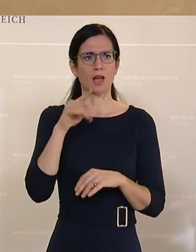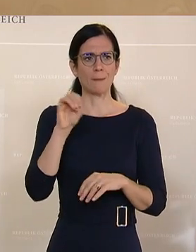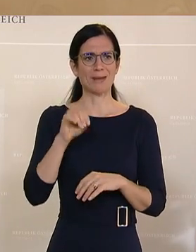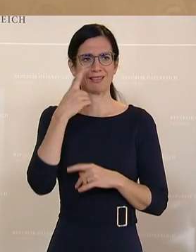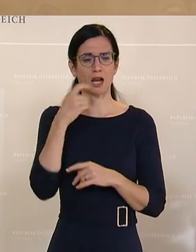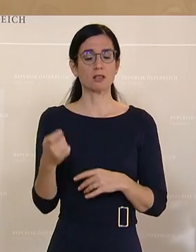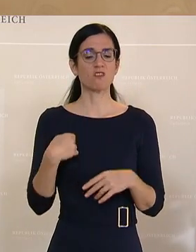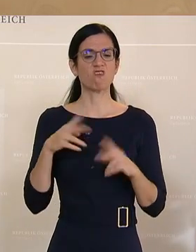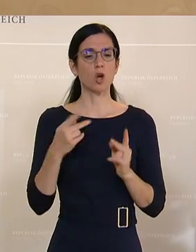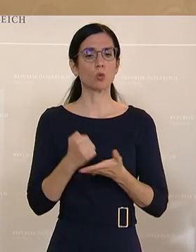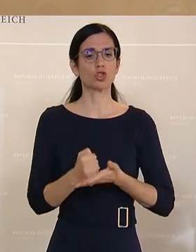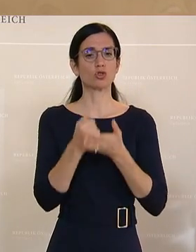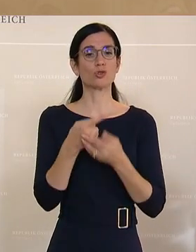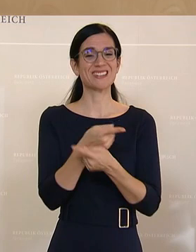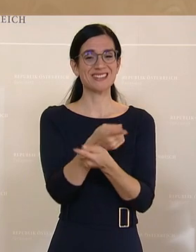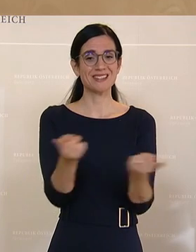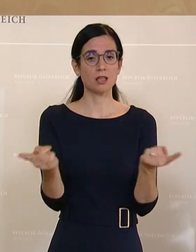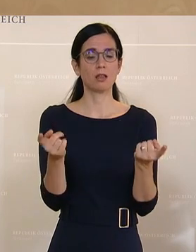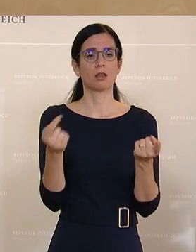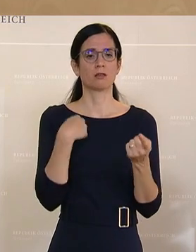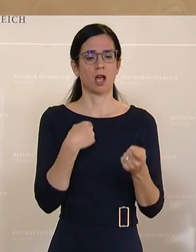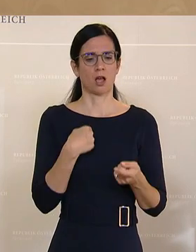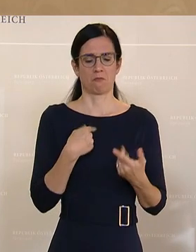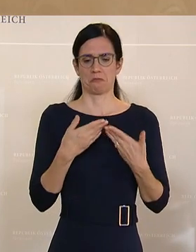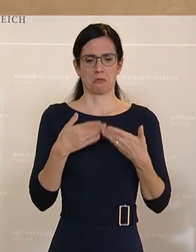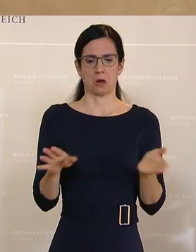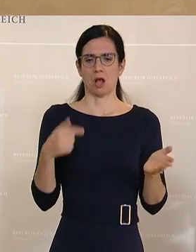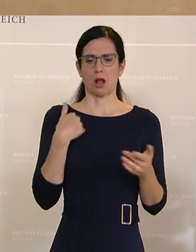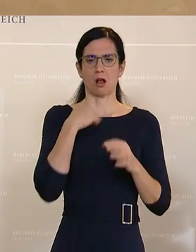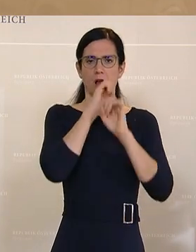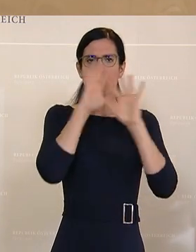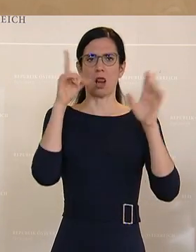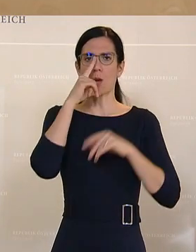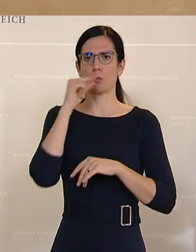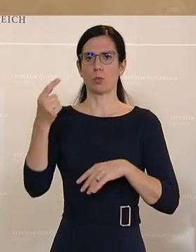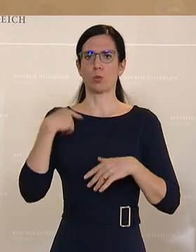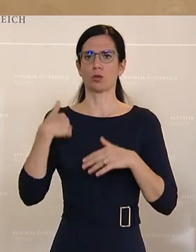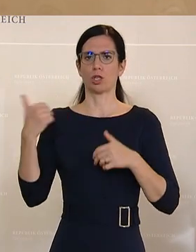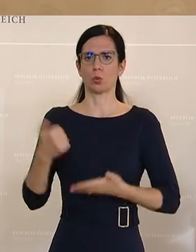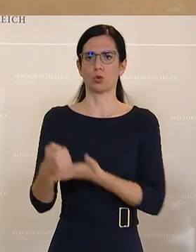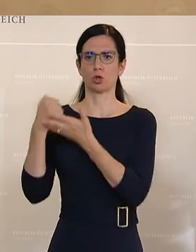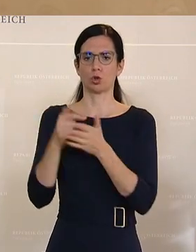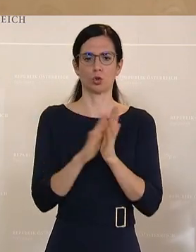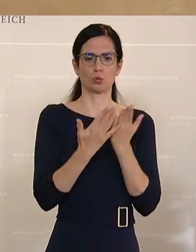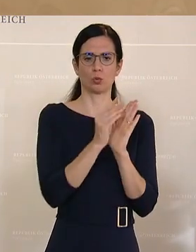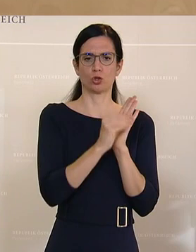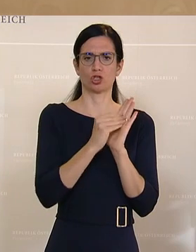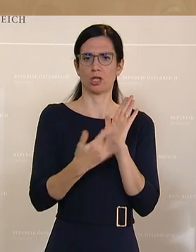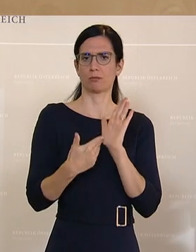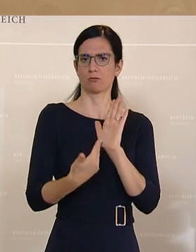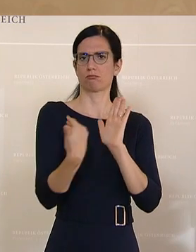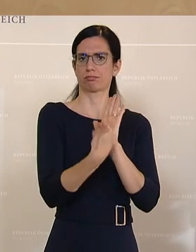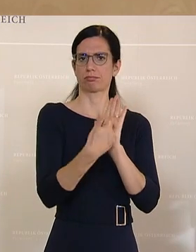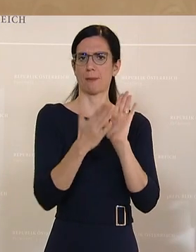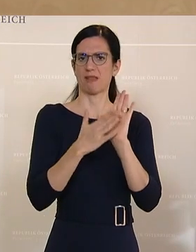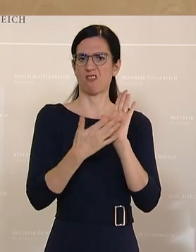da. Warum unterstützen Sie jemanden, der ganz offensichtlich Sympathien für Putin hegt, das sogar noch in einem Buch niedergeschrieben hat? Und warum sind Sie